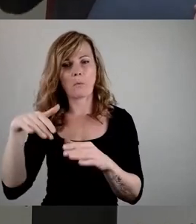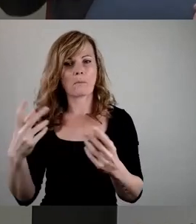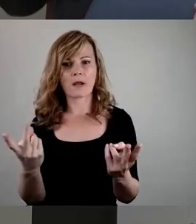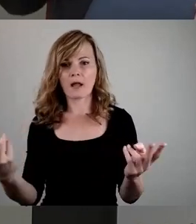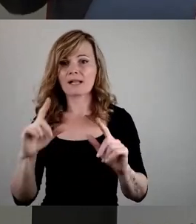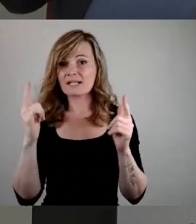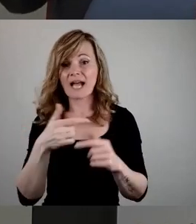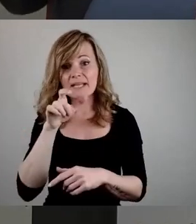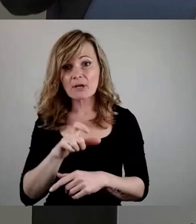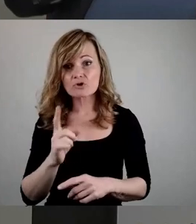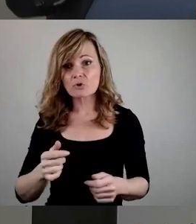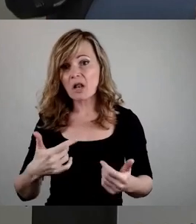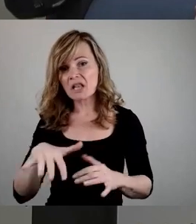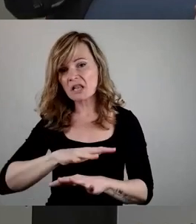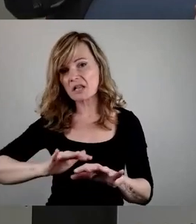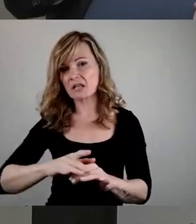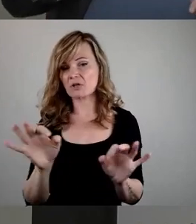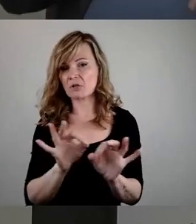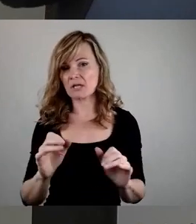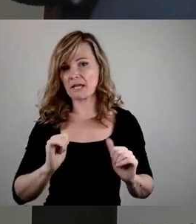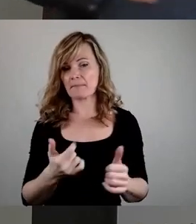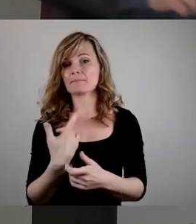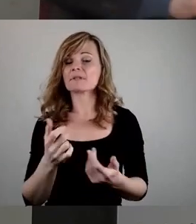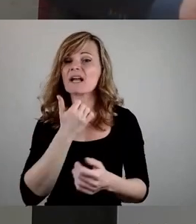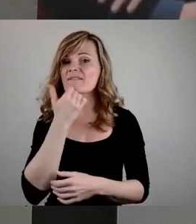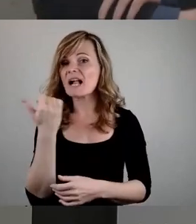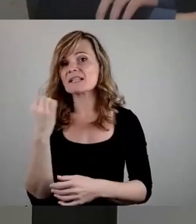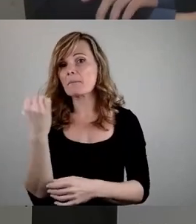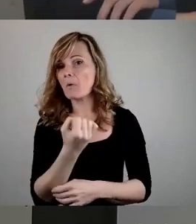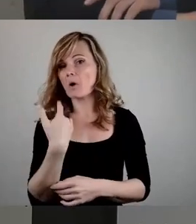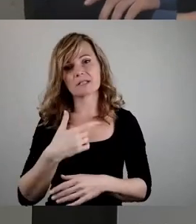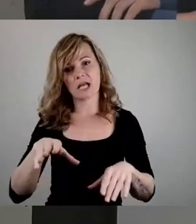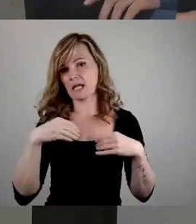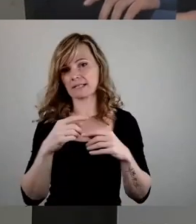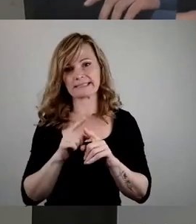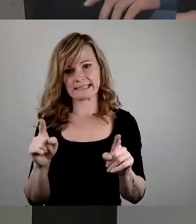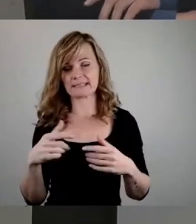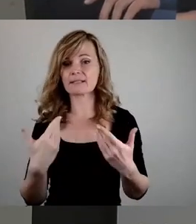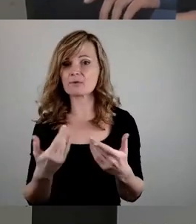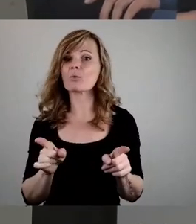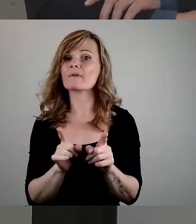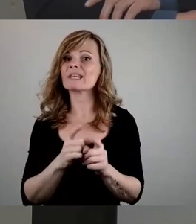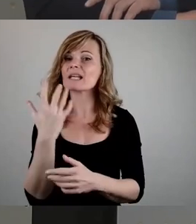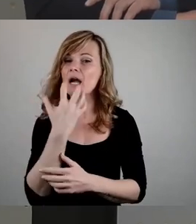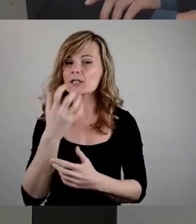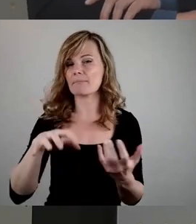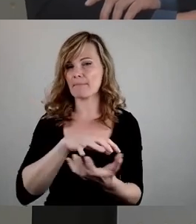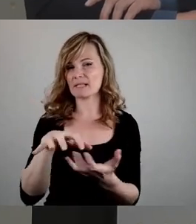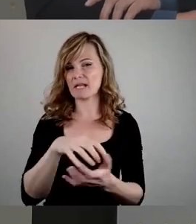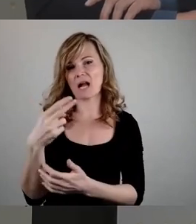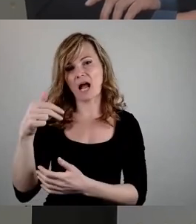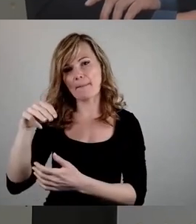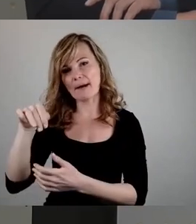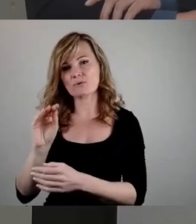in Elend leben müssen. Gewalt und Mord sind inakzeptabel. So wie das grausame Massaker der Hamas an über